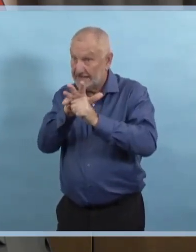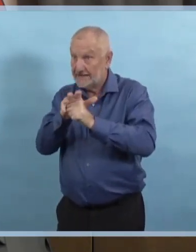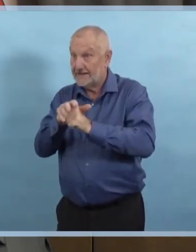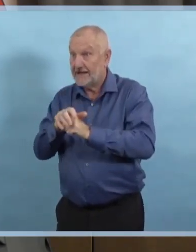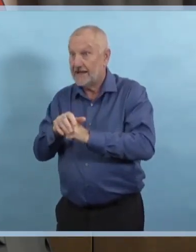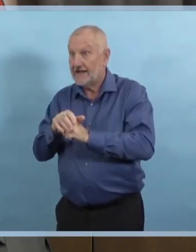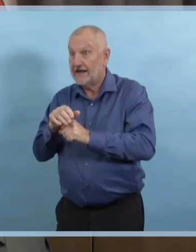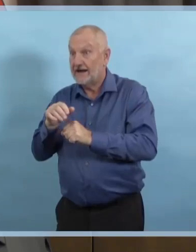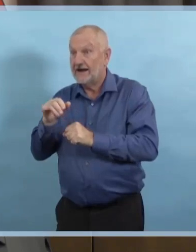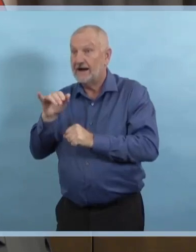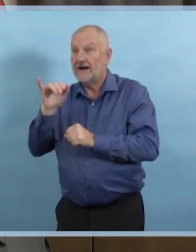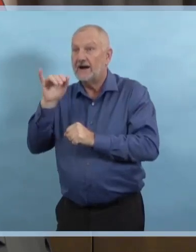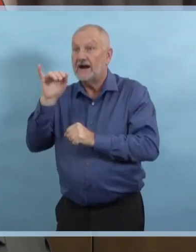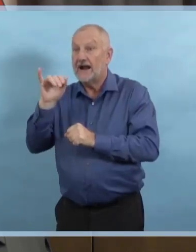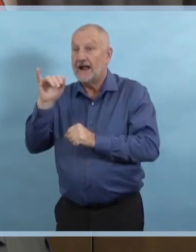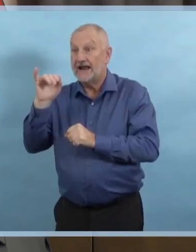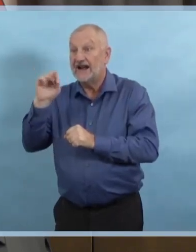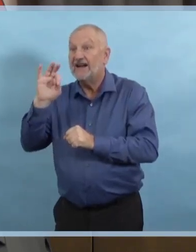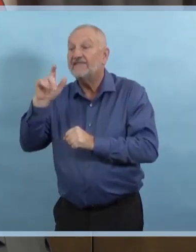possibilité de le faire.